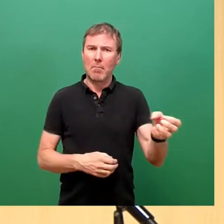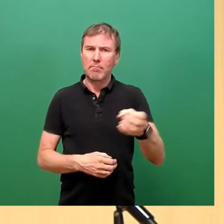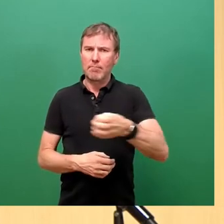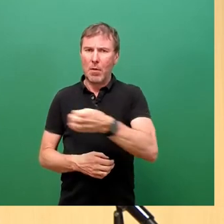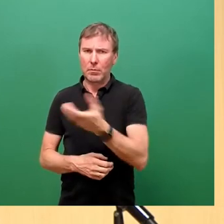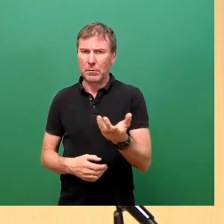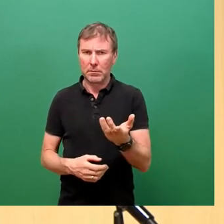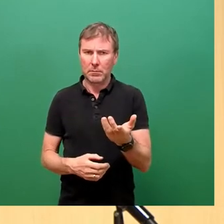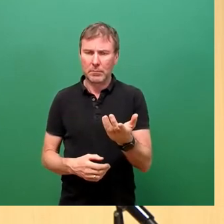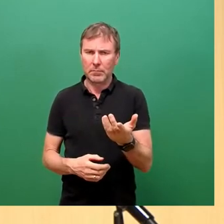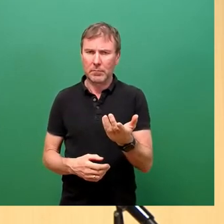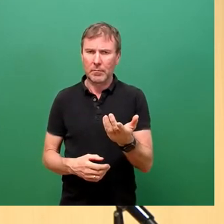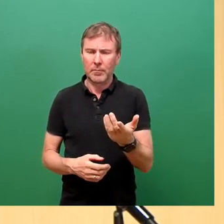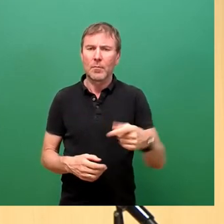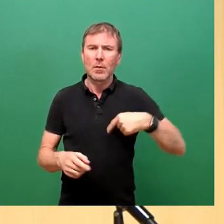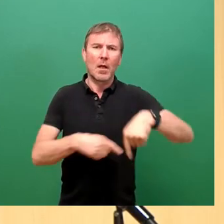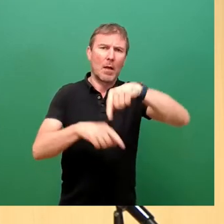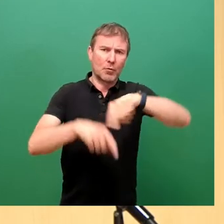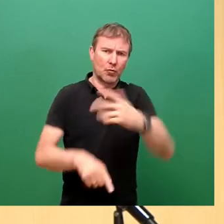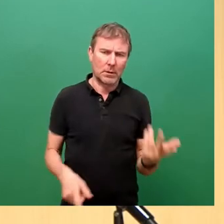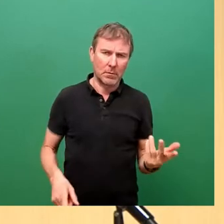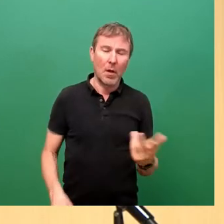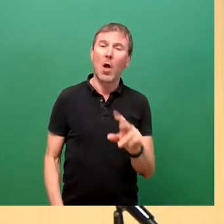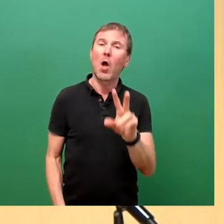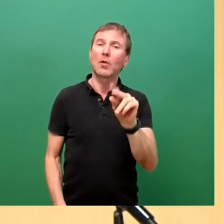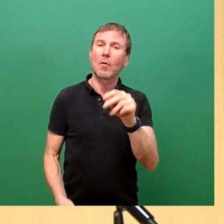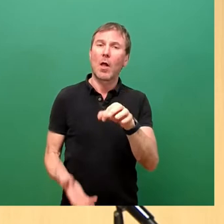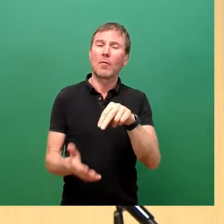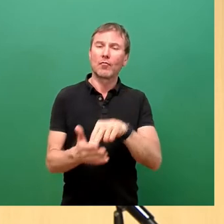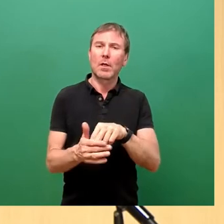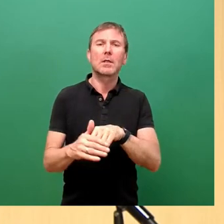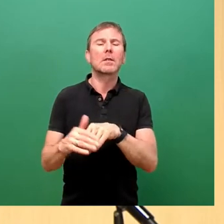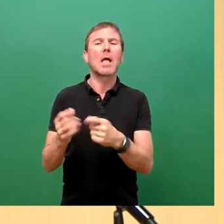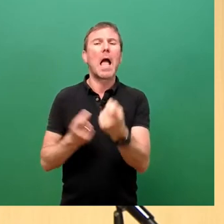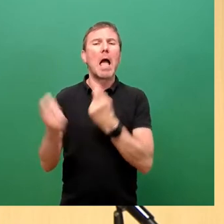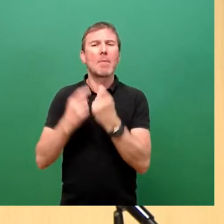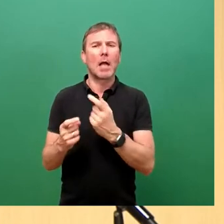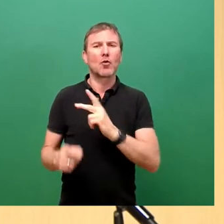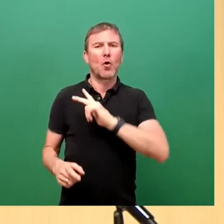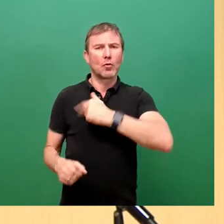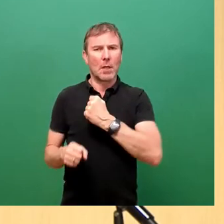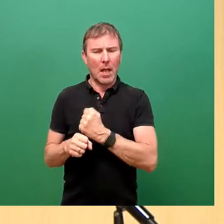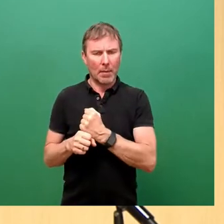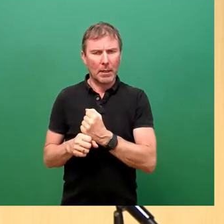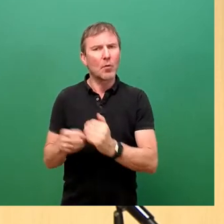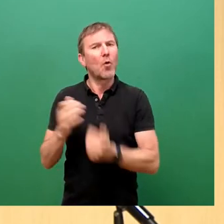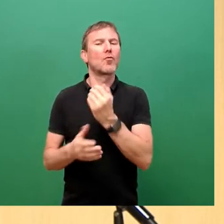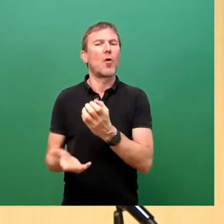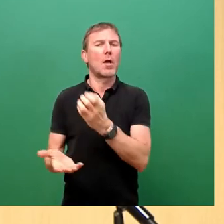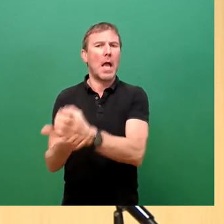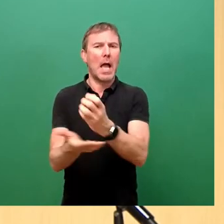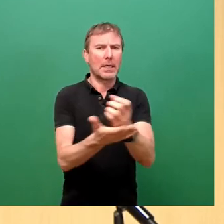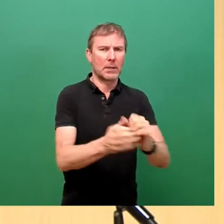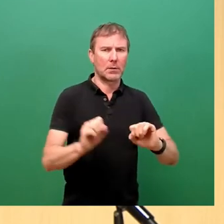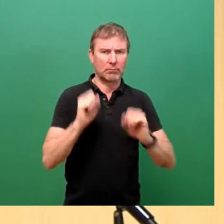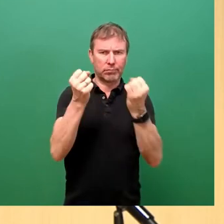abgeordnet. Zwölf Stellen in die Migrationssozialarbeit haben wir kurzfristig eingerichtet. Aber keine